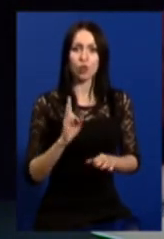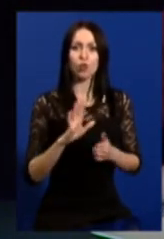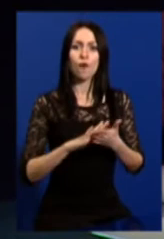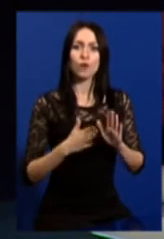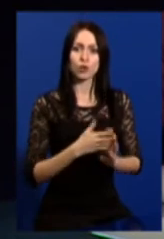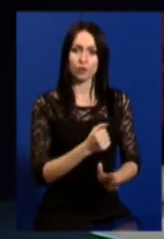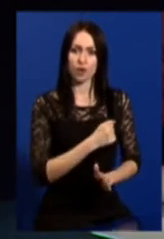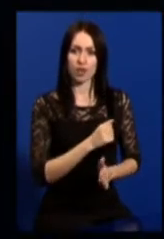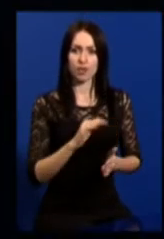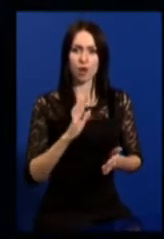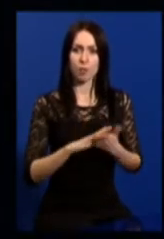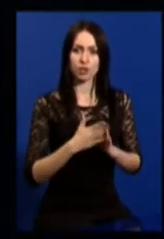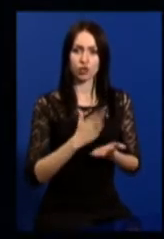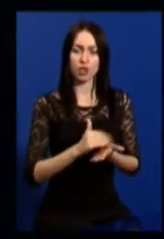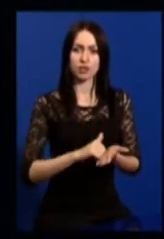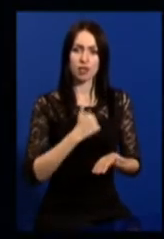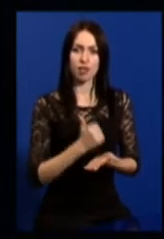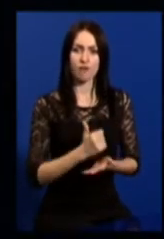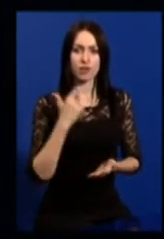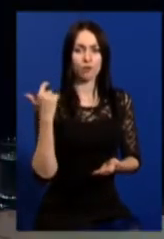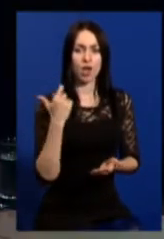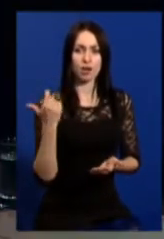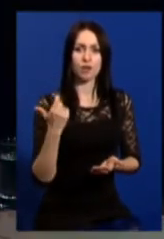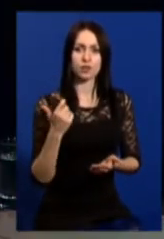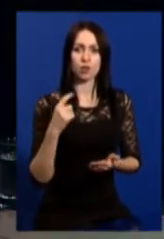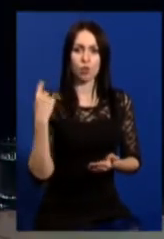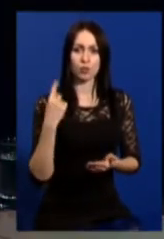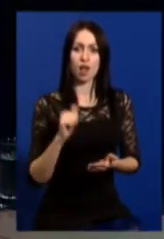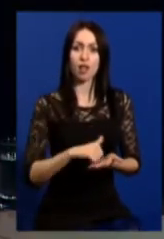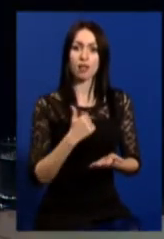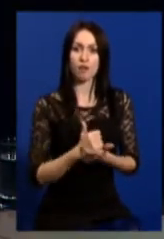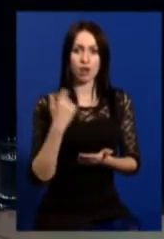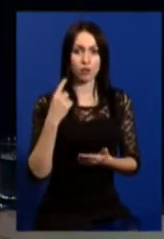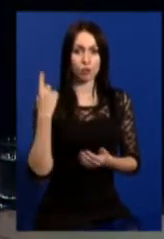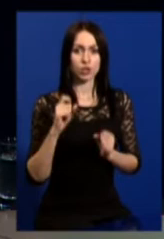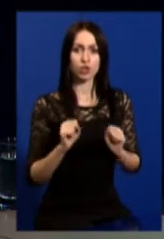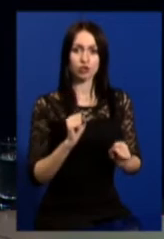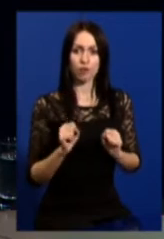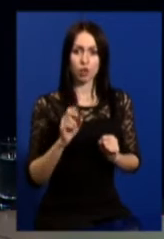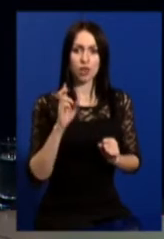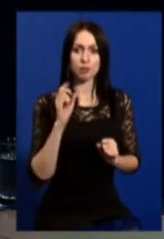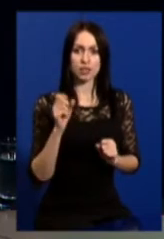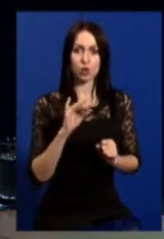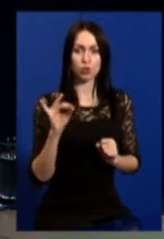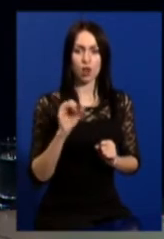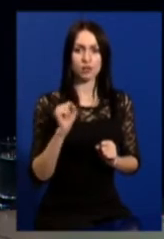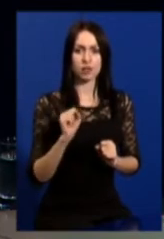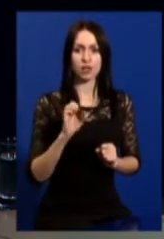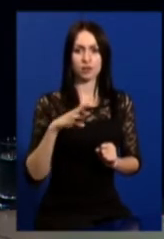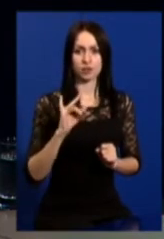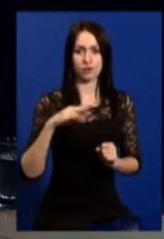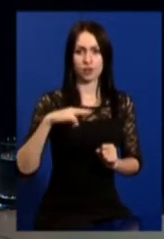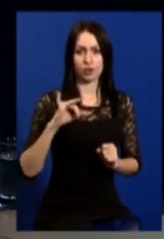воєнного стану є головним у Харківській області? Голова Харківської обласної державної адміністрації Юлія Олександрівна